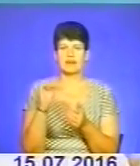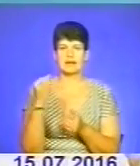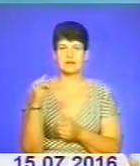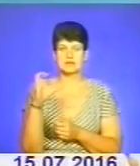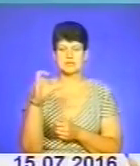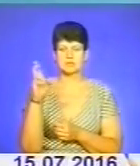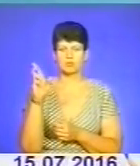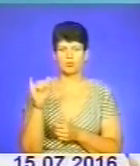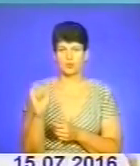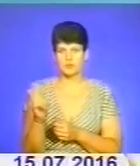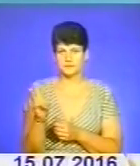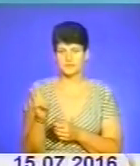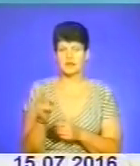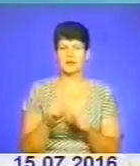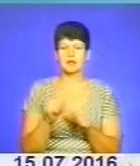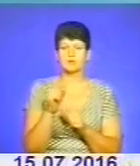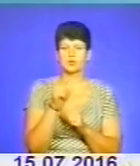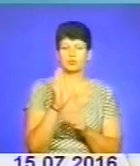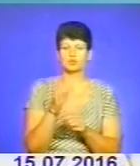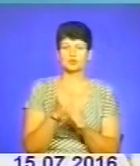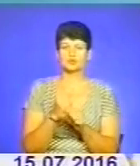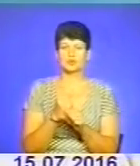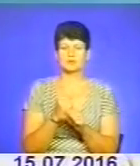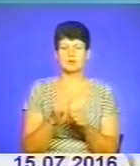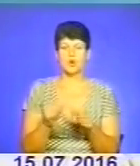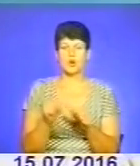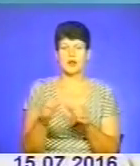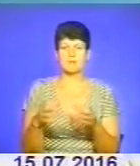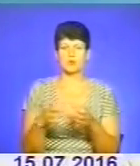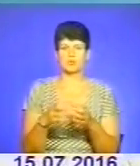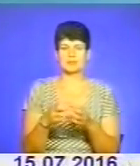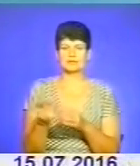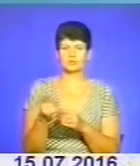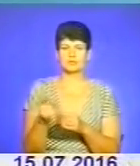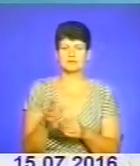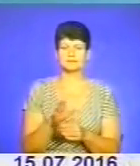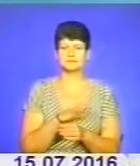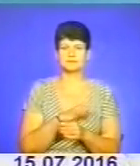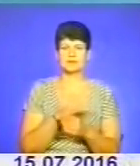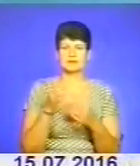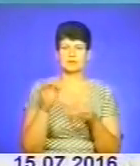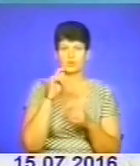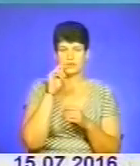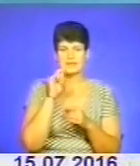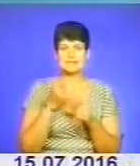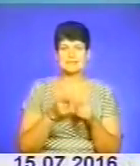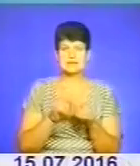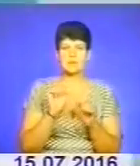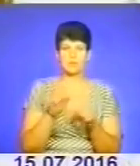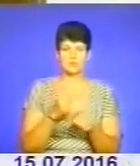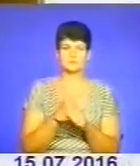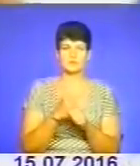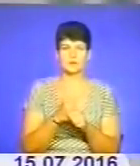Окрім того, буде створена окрема група «Тернопілля. Скарб Незалежної країни». Власне, це можна буде завантажити,